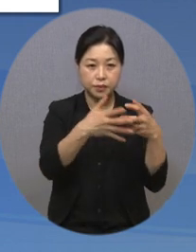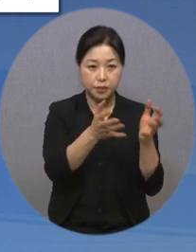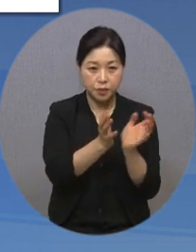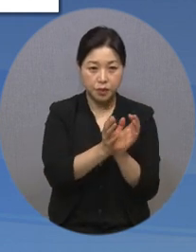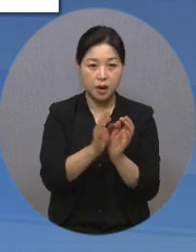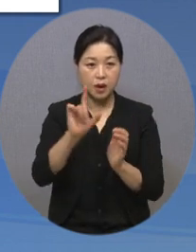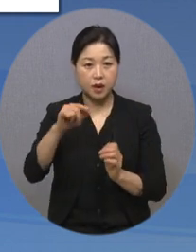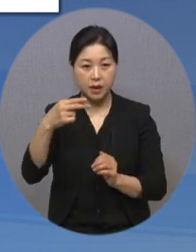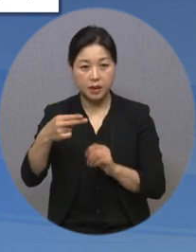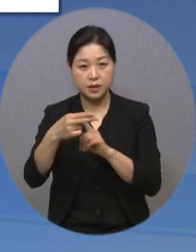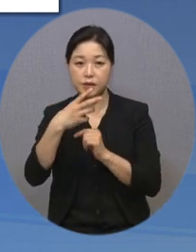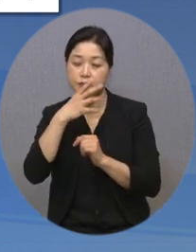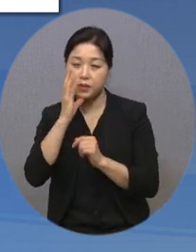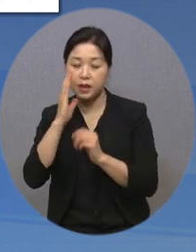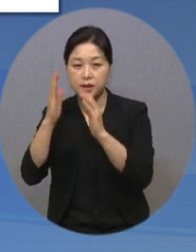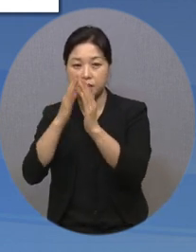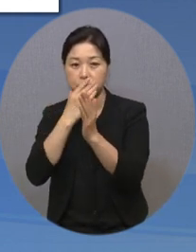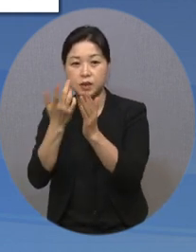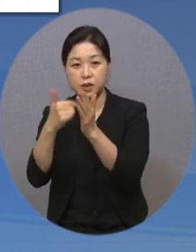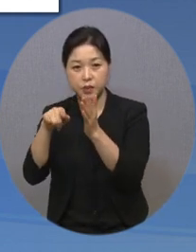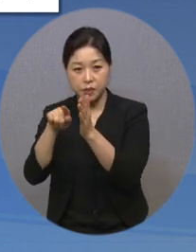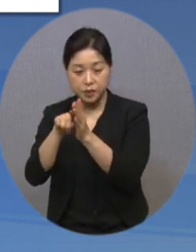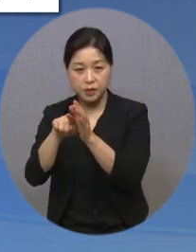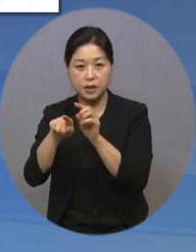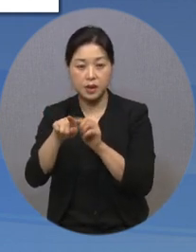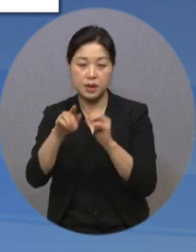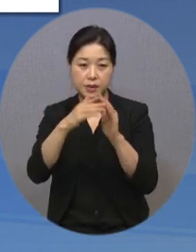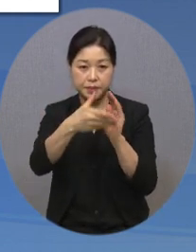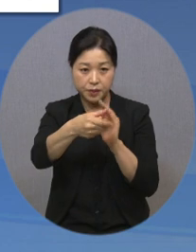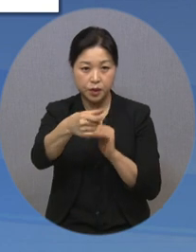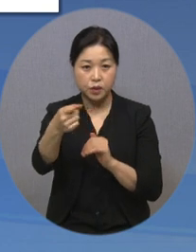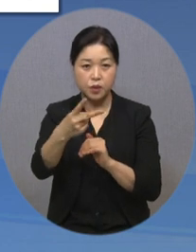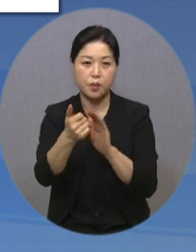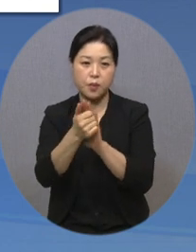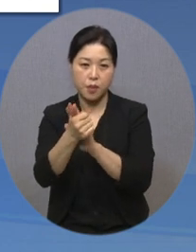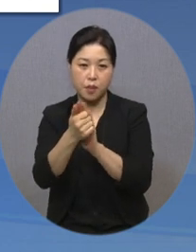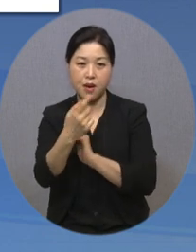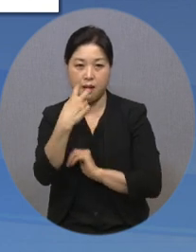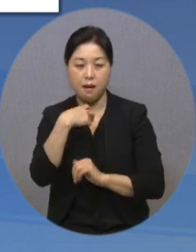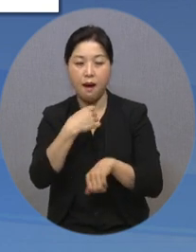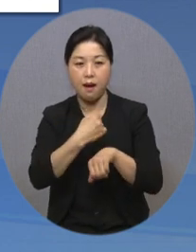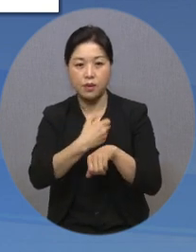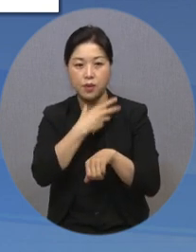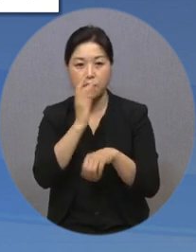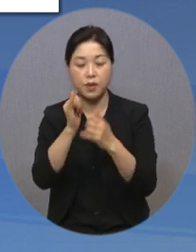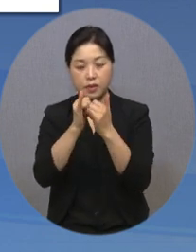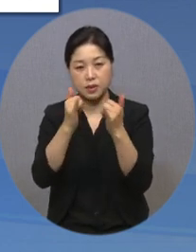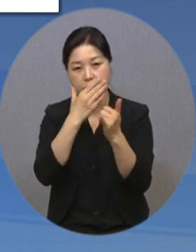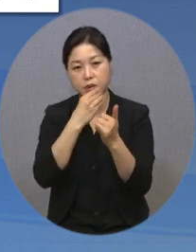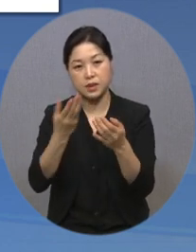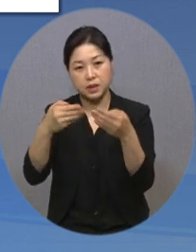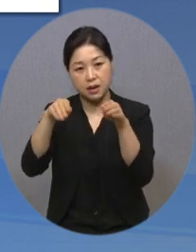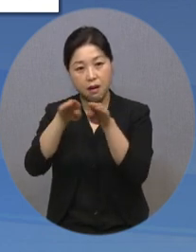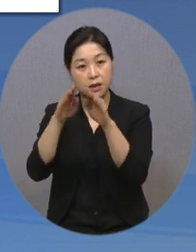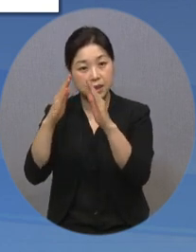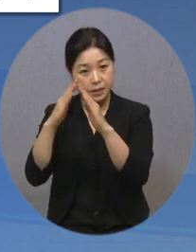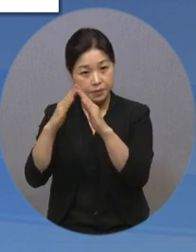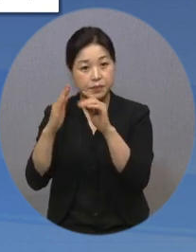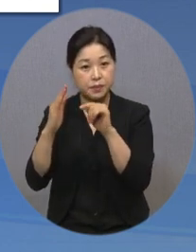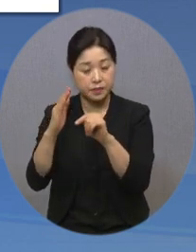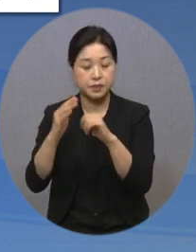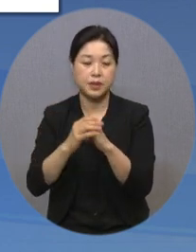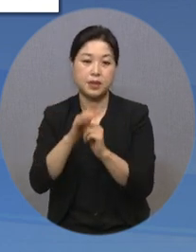주거복지를 위해 임대주택과 돌봄을 함께 제공하는 고령자복지주택을 공모를 통해 선정해